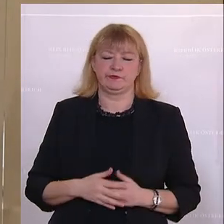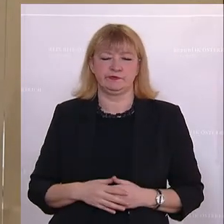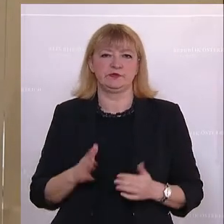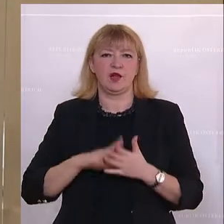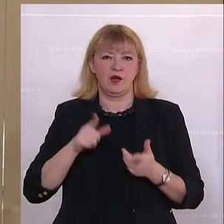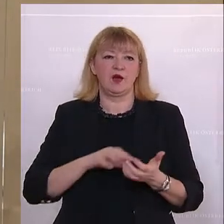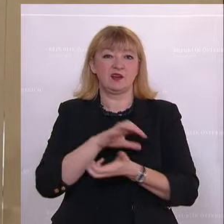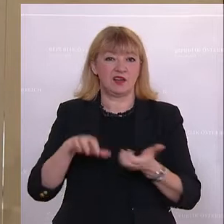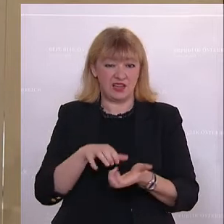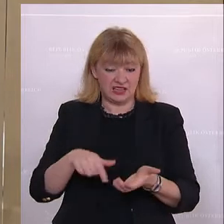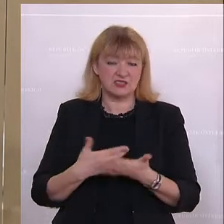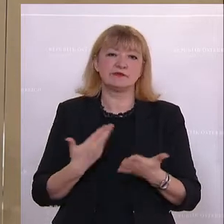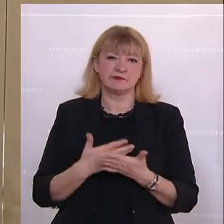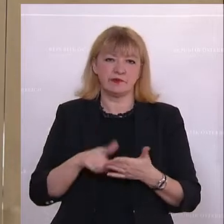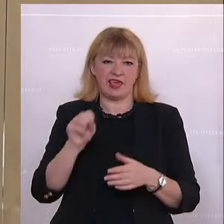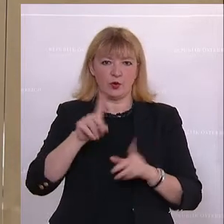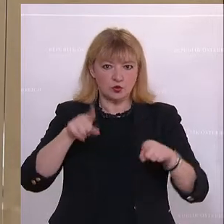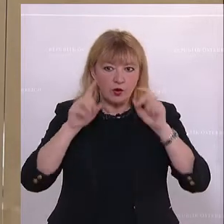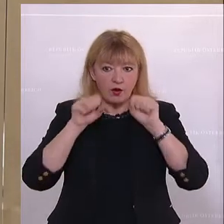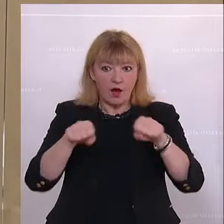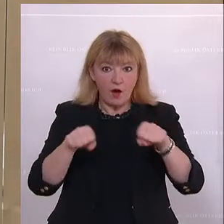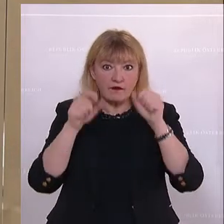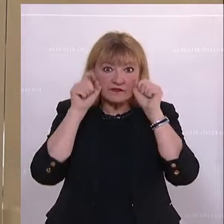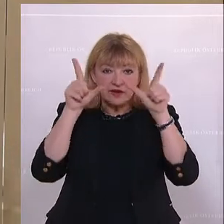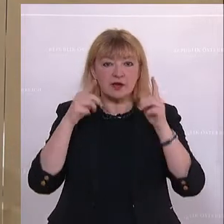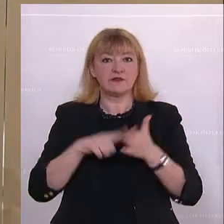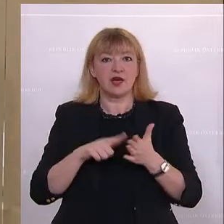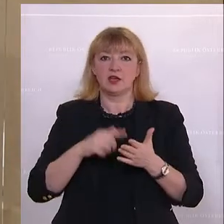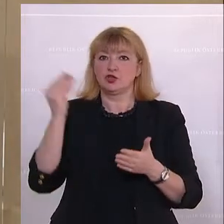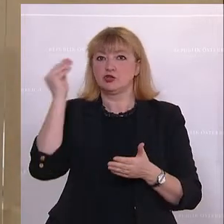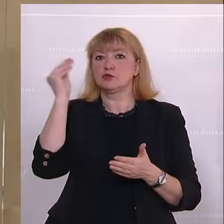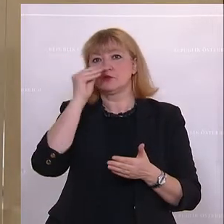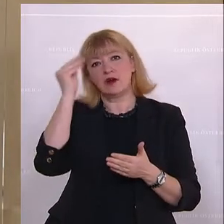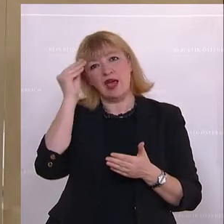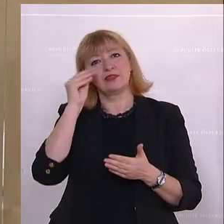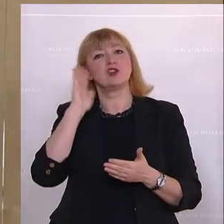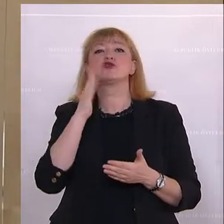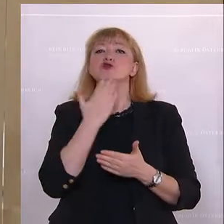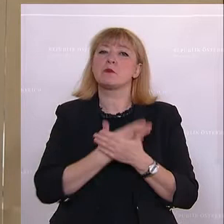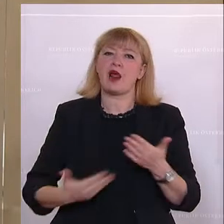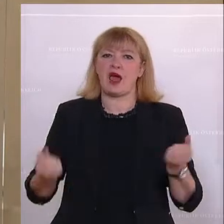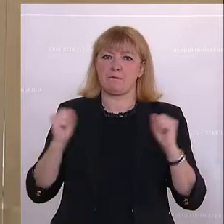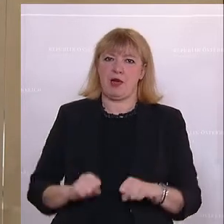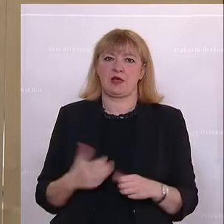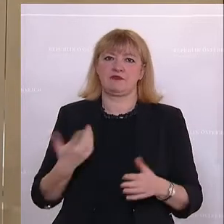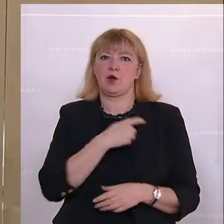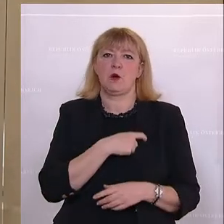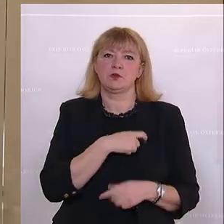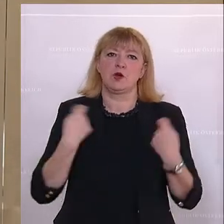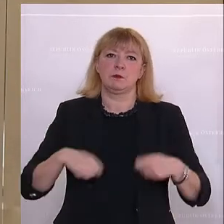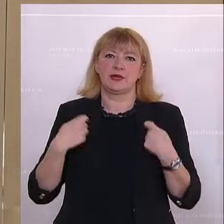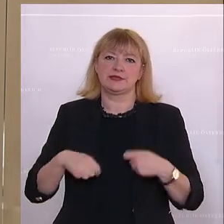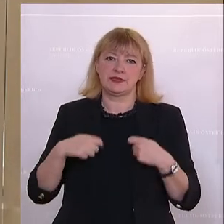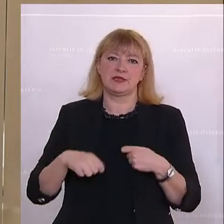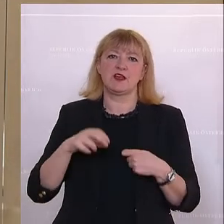auch ein Weckruf für die EU sein, um die Sprache der Macht zu lernen, wie es unsere Kommissionspräsidentin Ursula